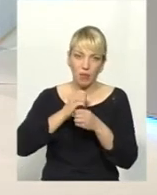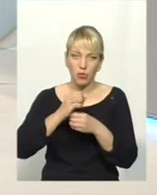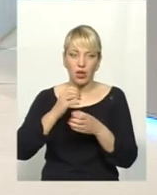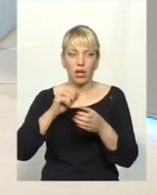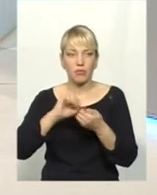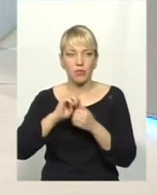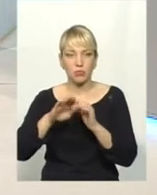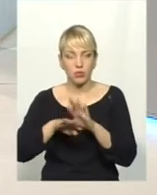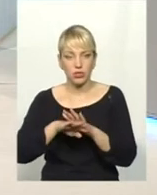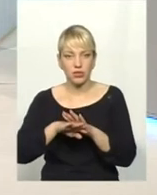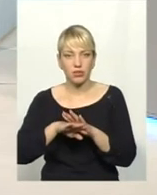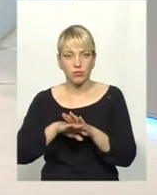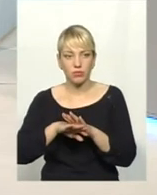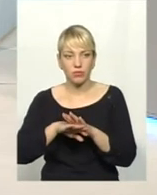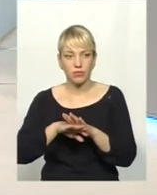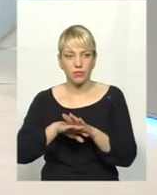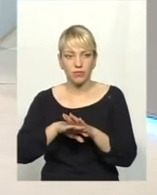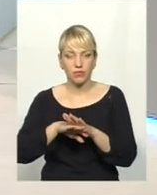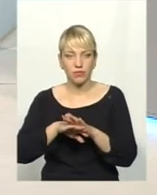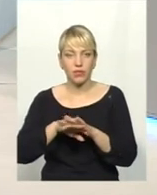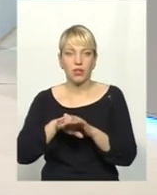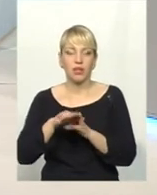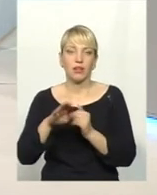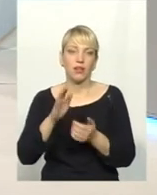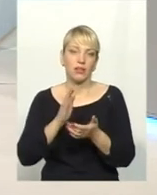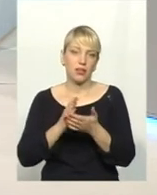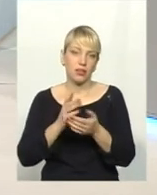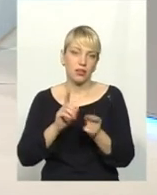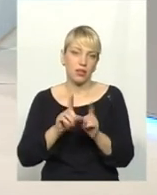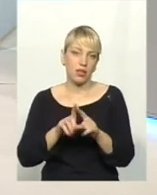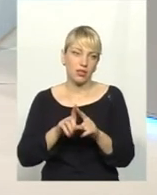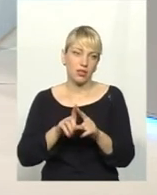'янець, Подільському чи в іншому районі хтось відкрив. Є такі, що мають